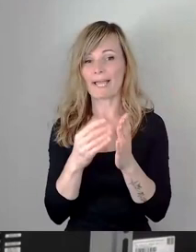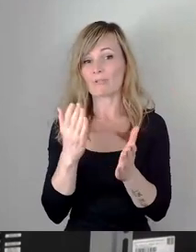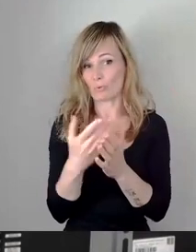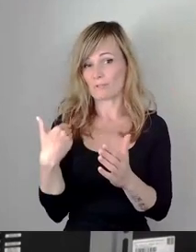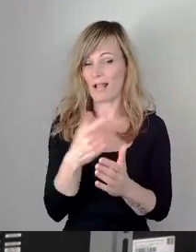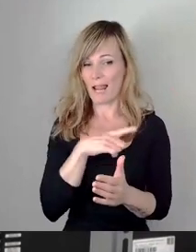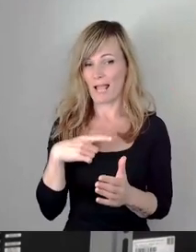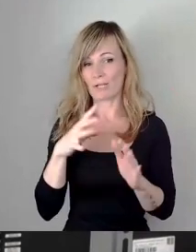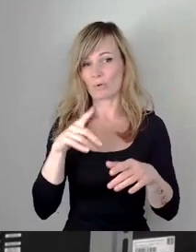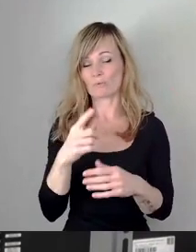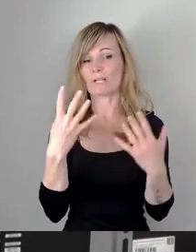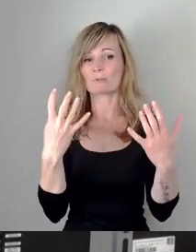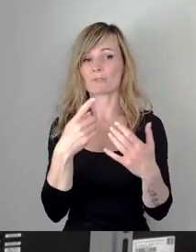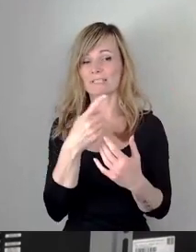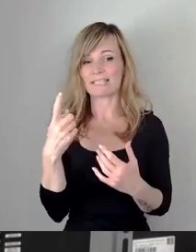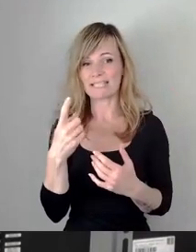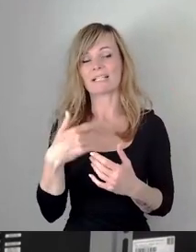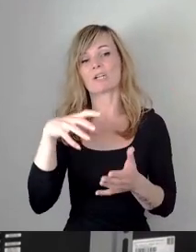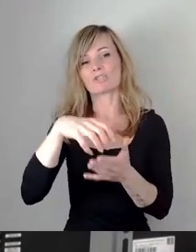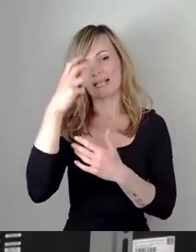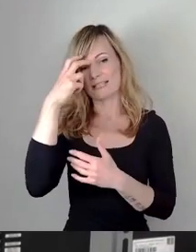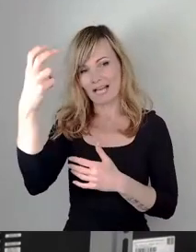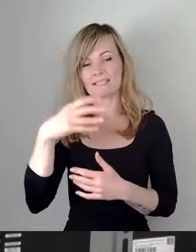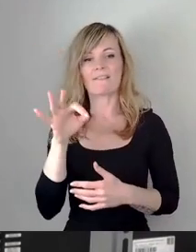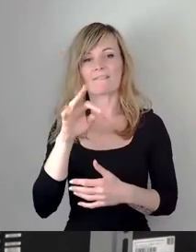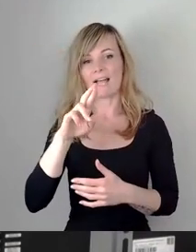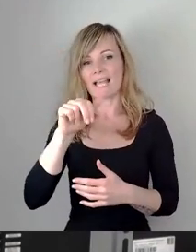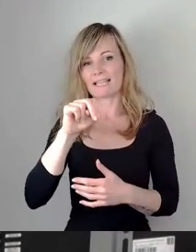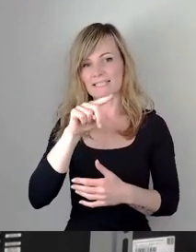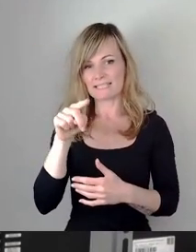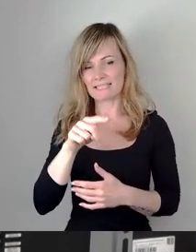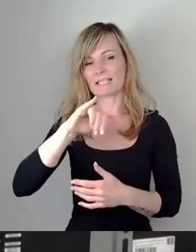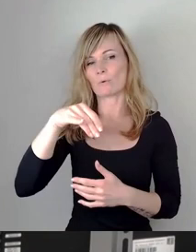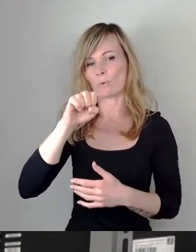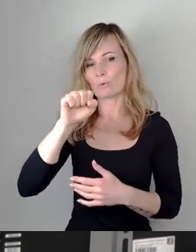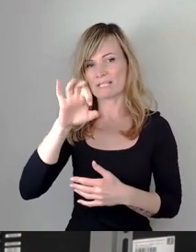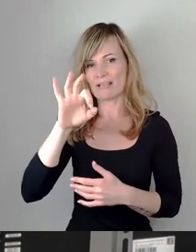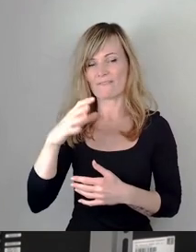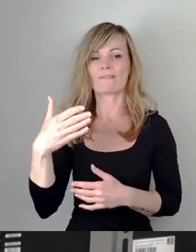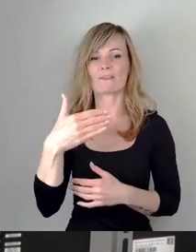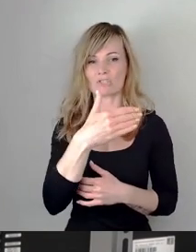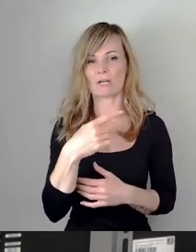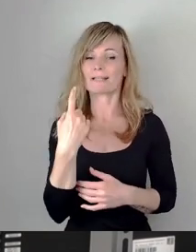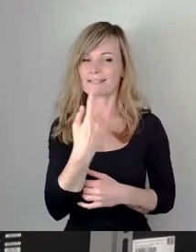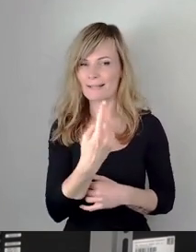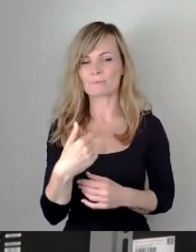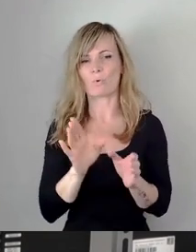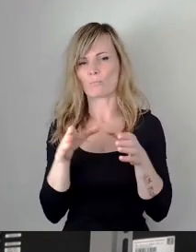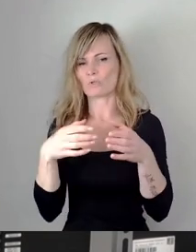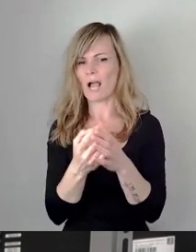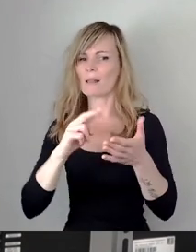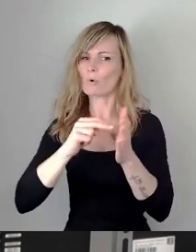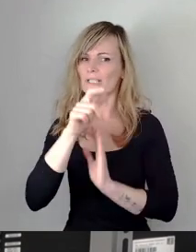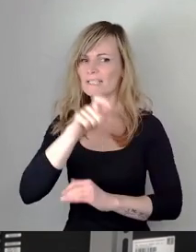entschuldigt ist Stadtrat Franz Josef Fischer. Ein Kommunalpolitiker der ganz alten Schule, ohne Ideologie,